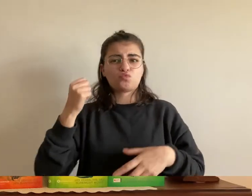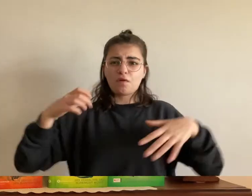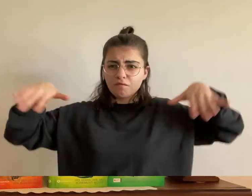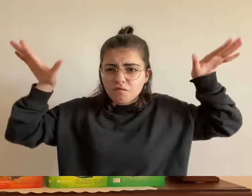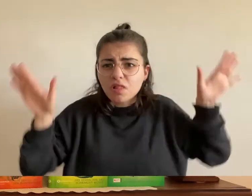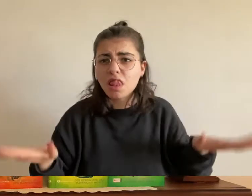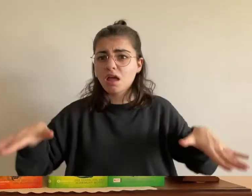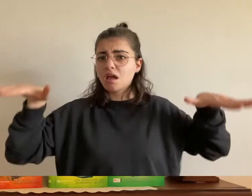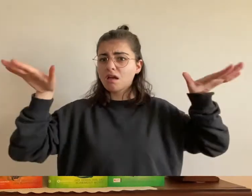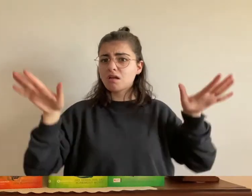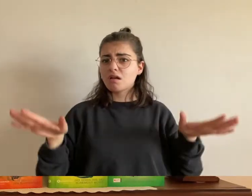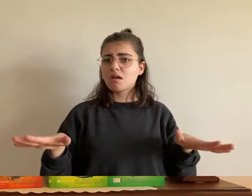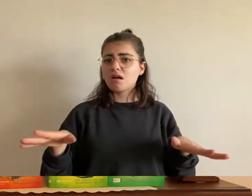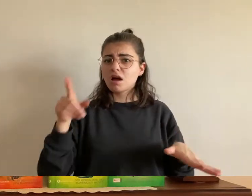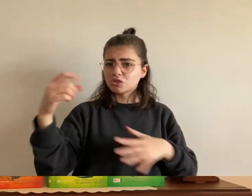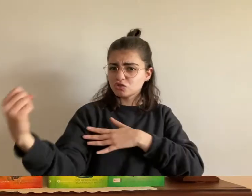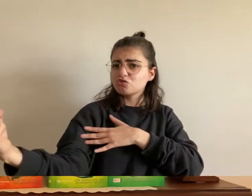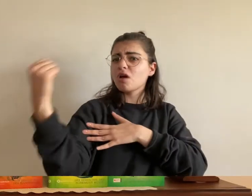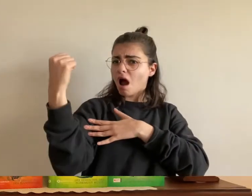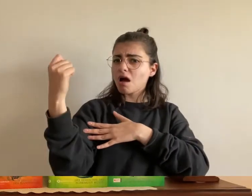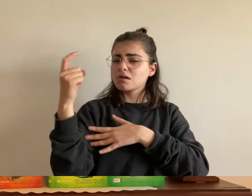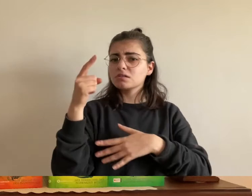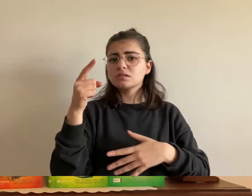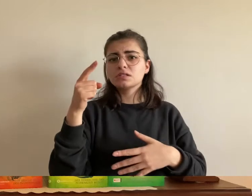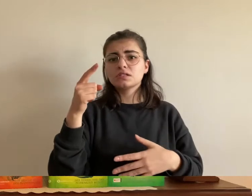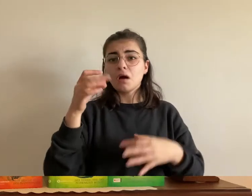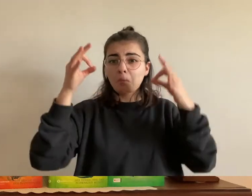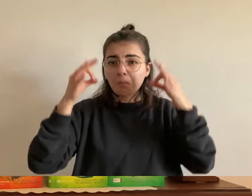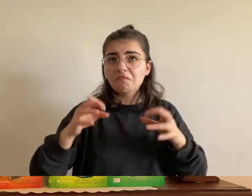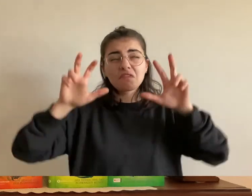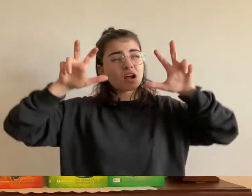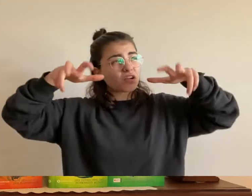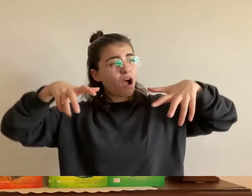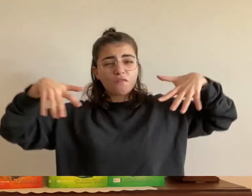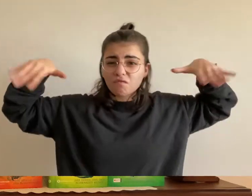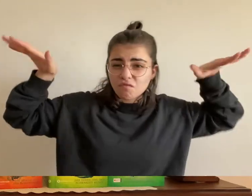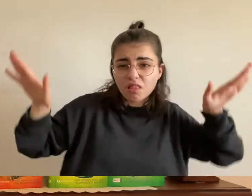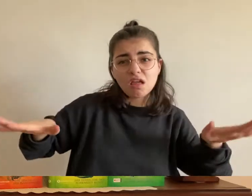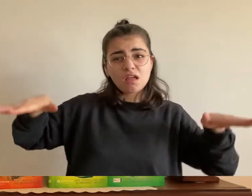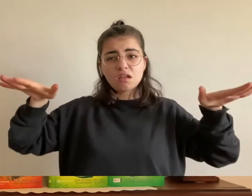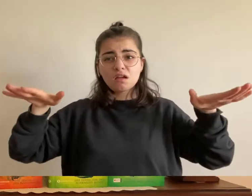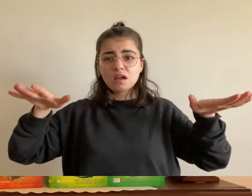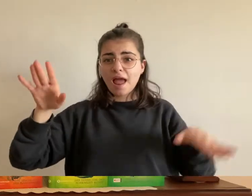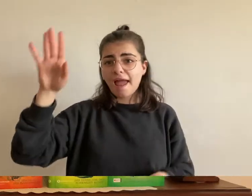wenn er sich in die luft erhob war es unerreichbar für eric doch